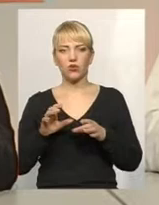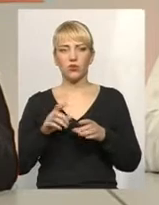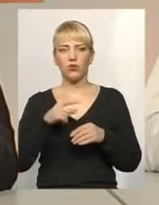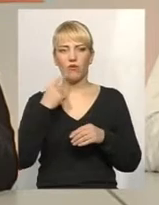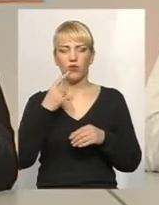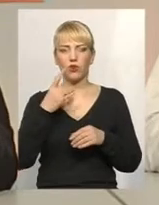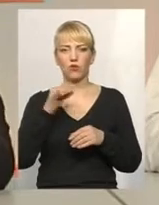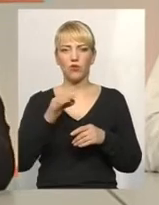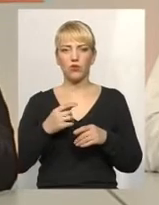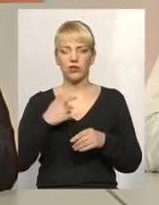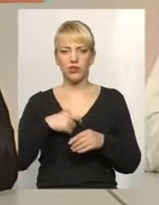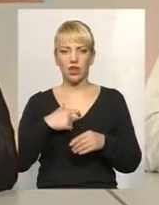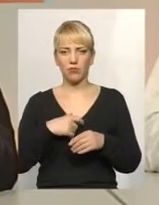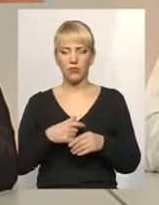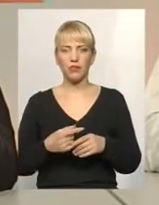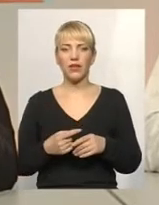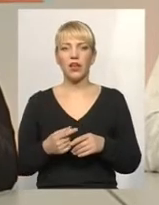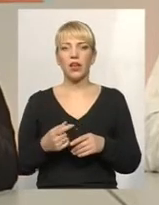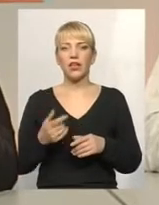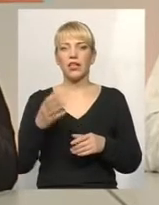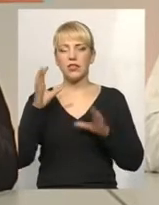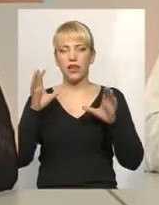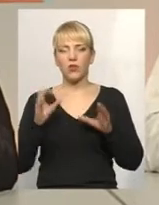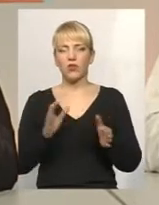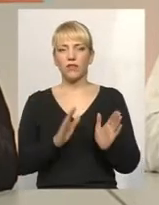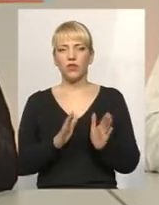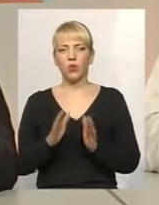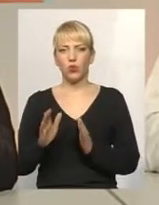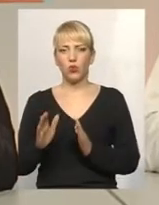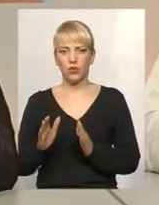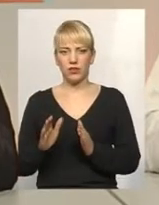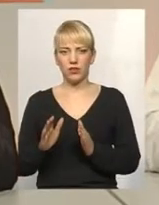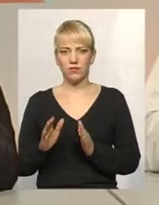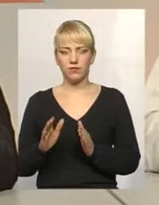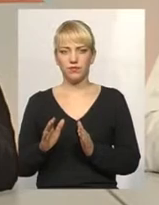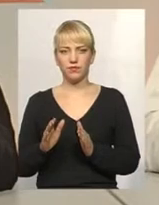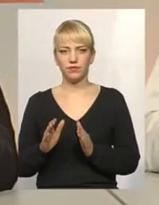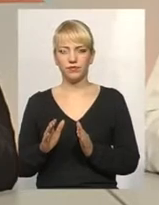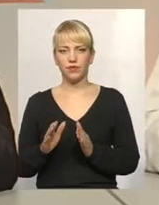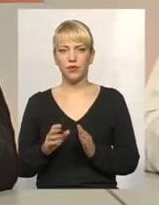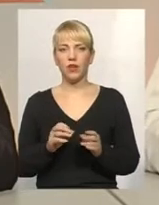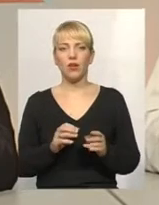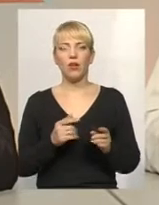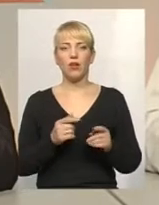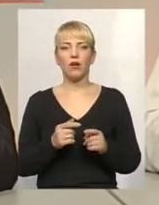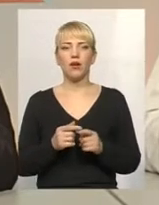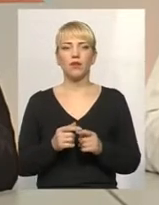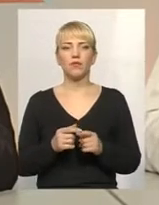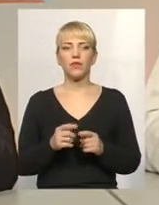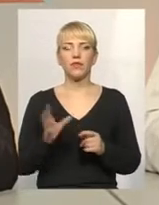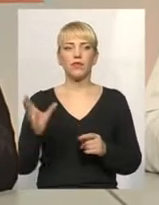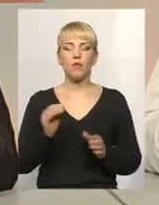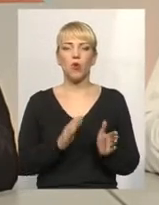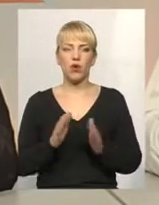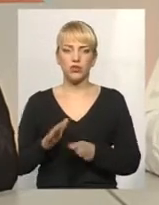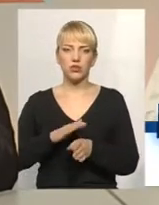говорить про себе. Тобто, в закону врегулювані порядок здійснення права власності в